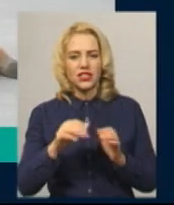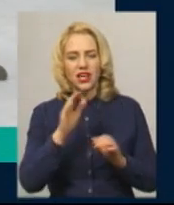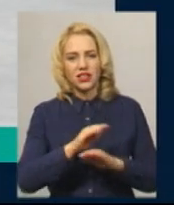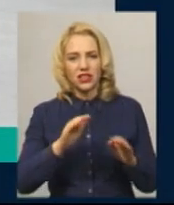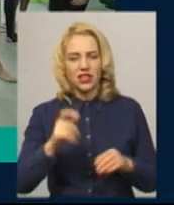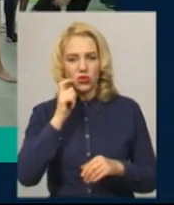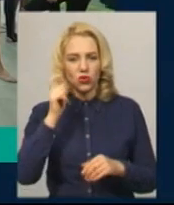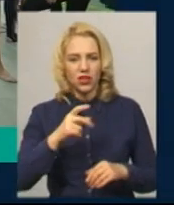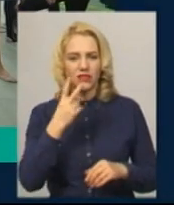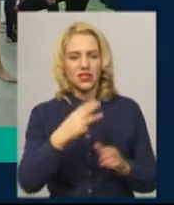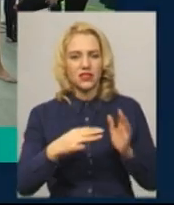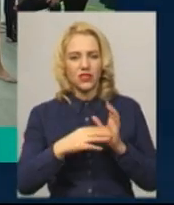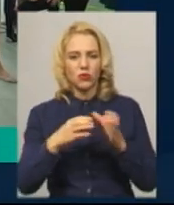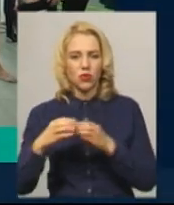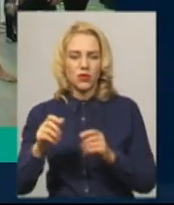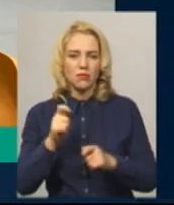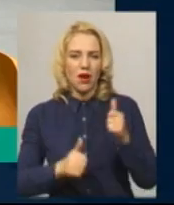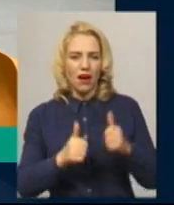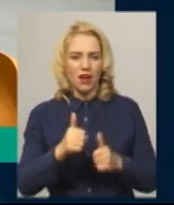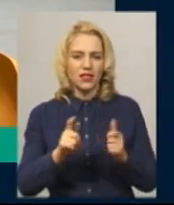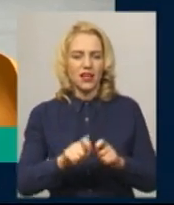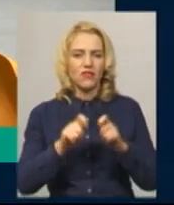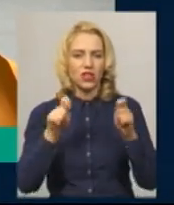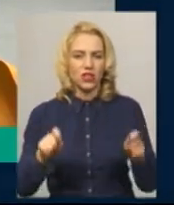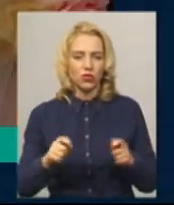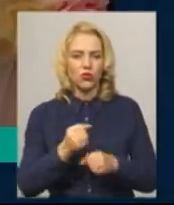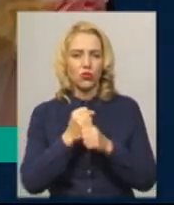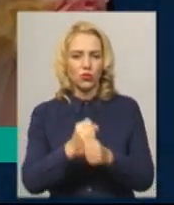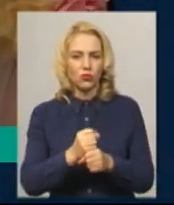змагалися на відкритому кубку міста Хмельницького з художньої гімнастики.